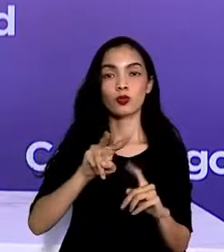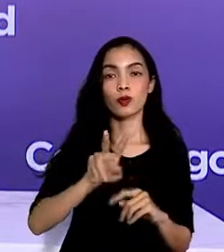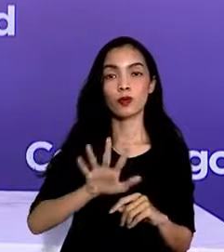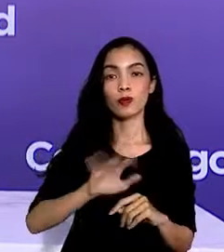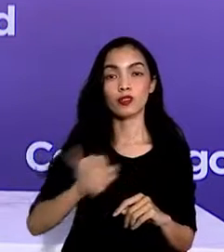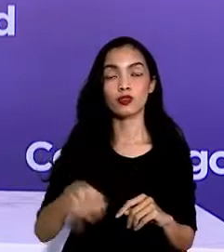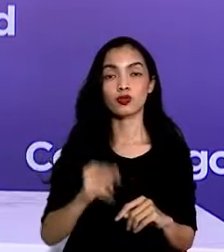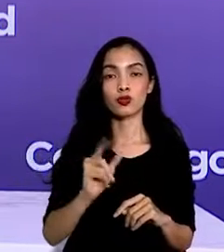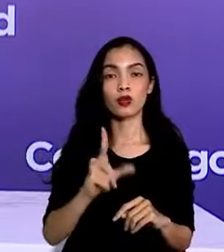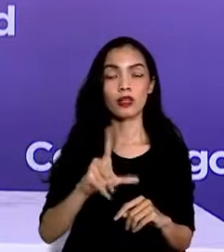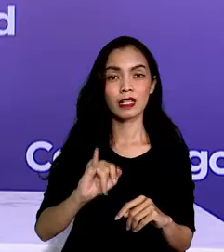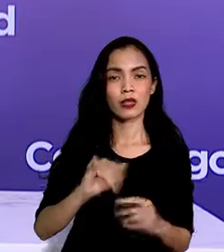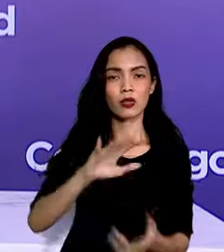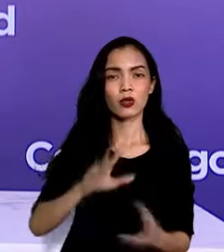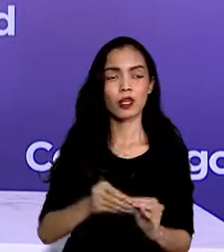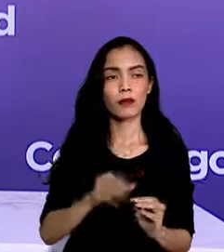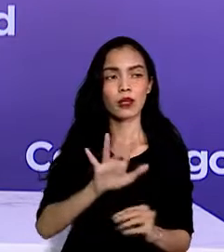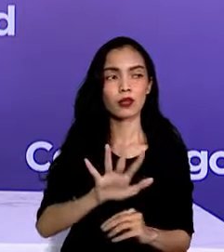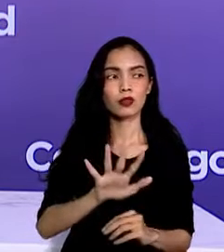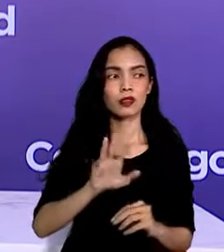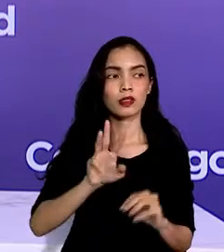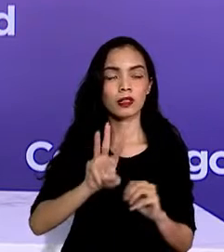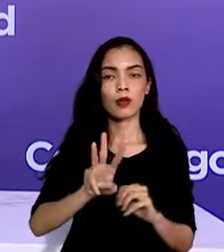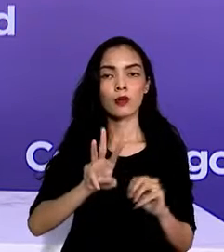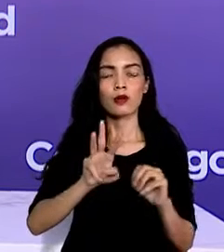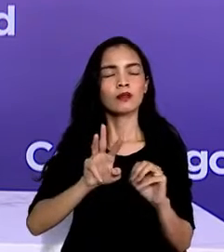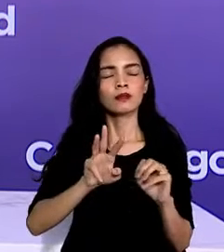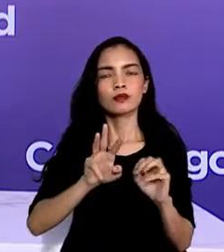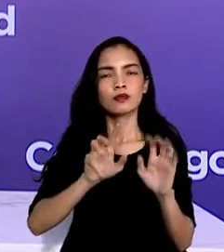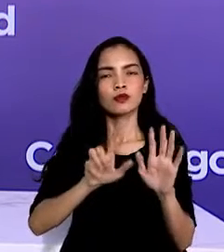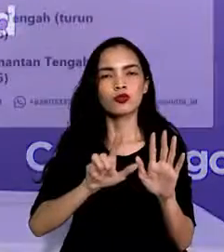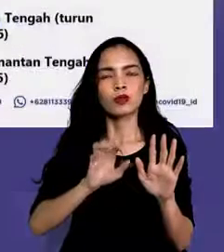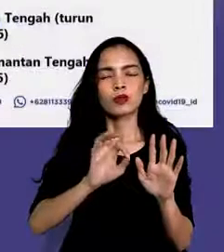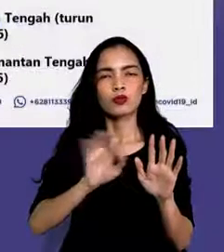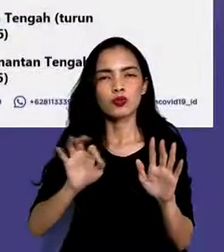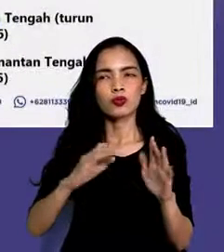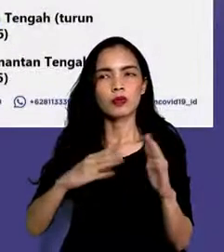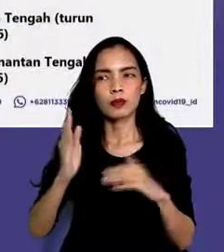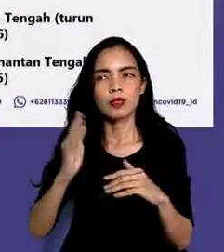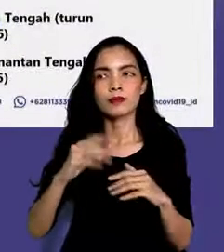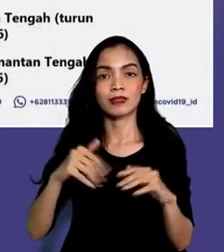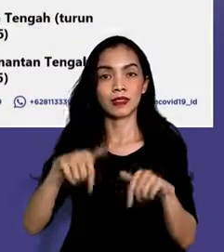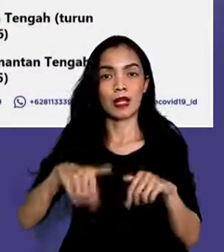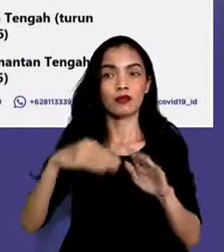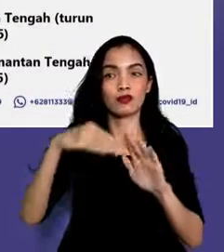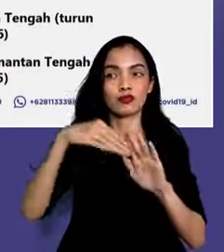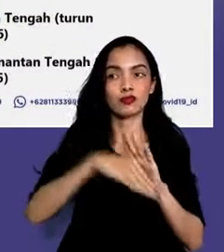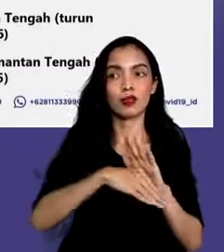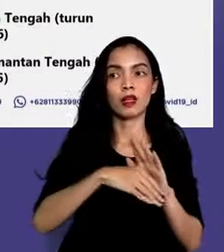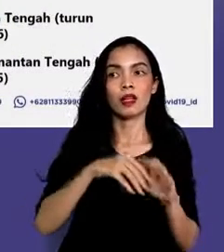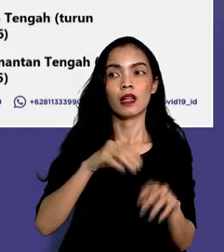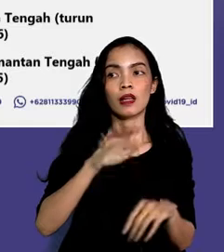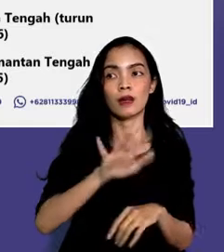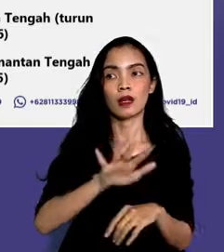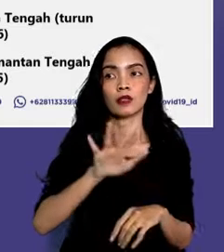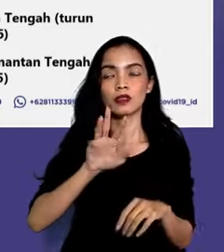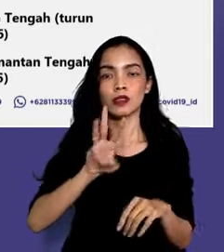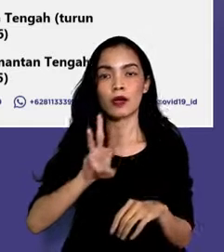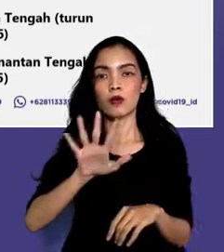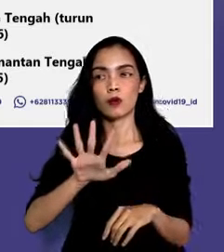573.903 kasus, turun menjadi 535